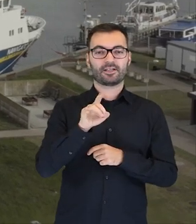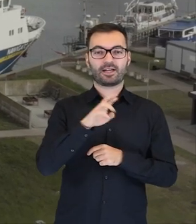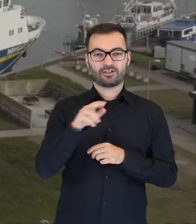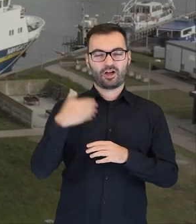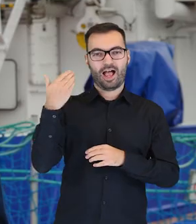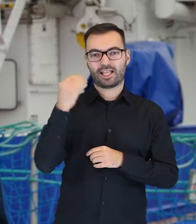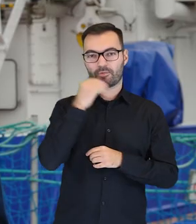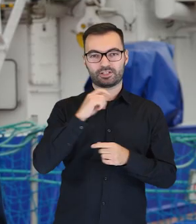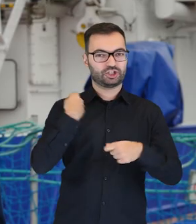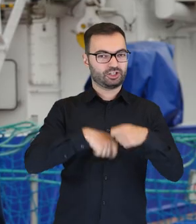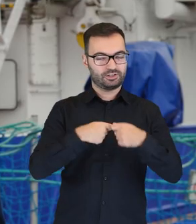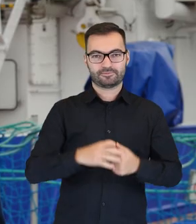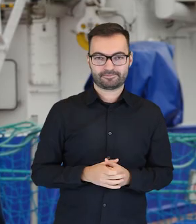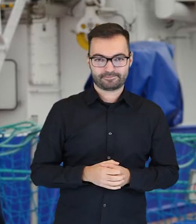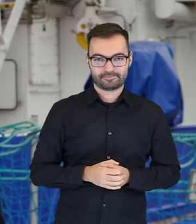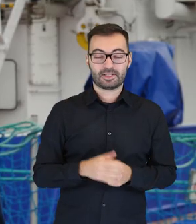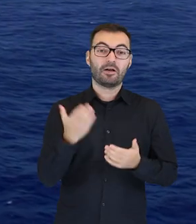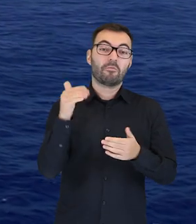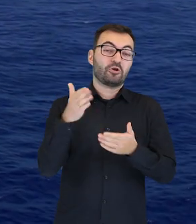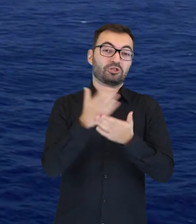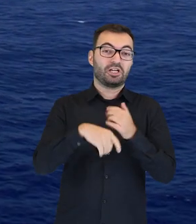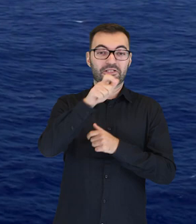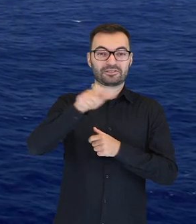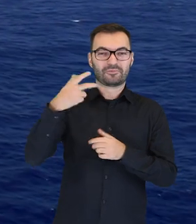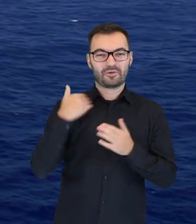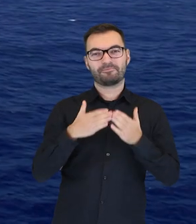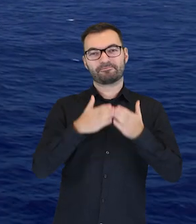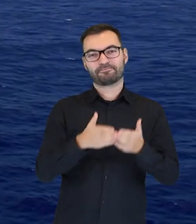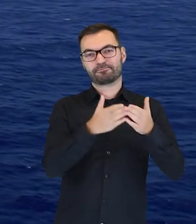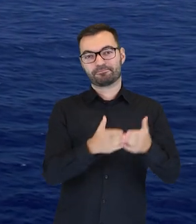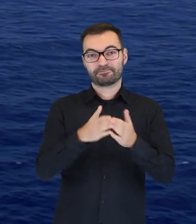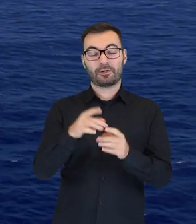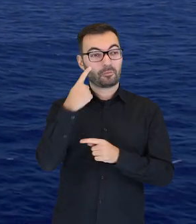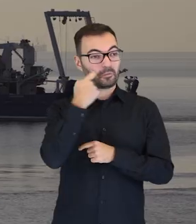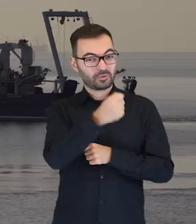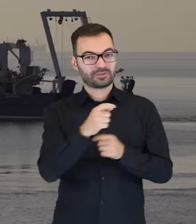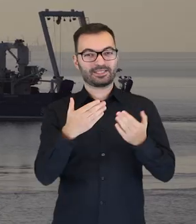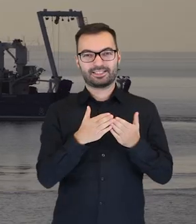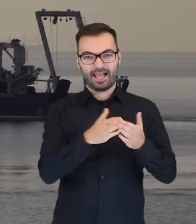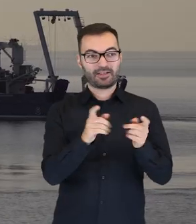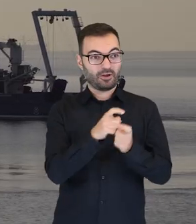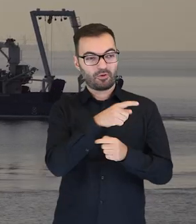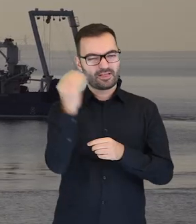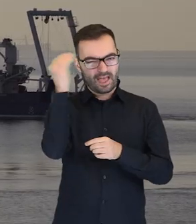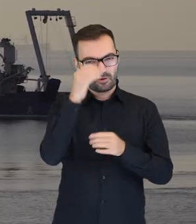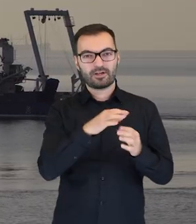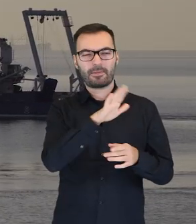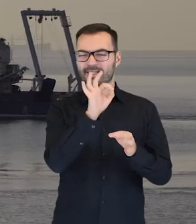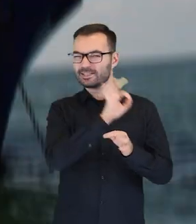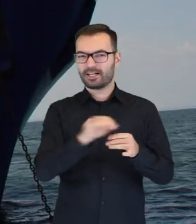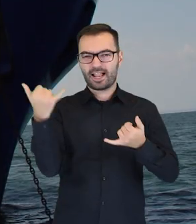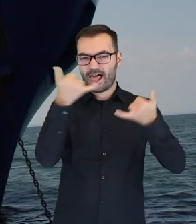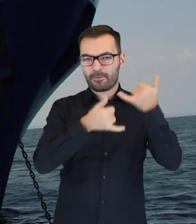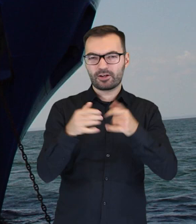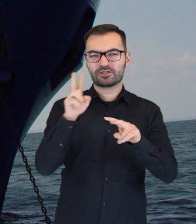Szczecinie. Być może niektórzy z nas podczas rejsu statkiem turystycznym po Bałtyku płynęli obok tych jednostek, gdzie wyposażonych w specjalistyczny sprzęt w